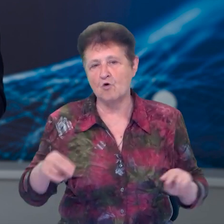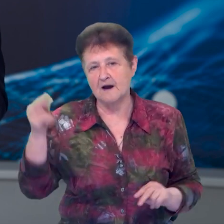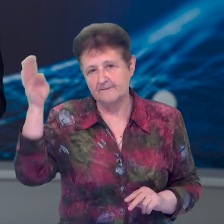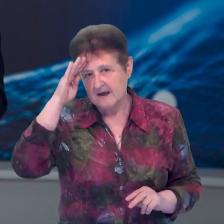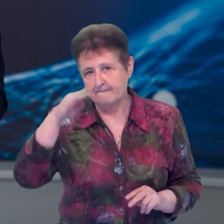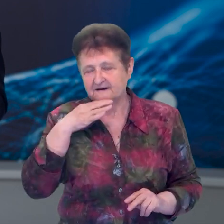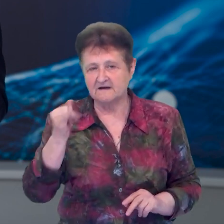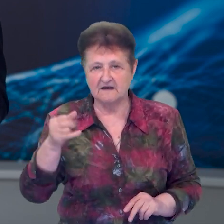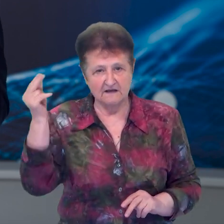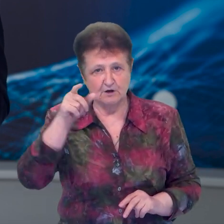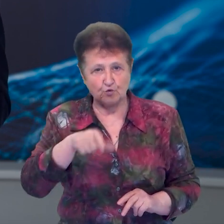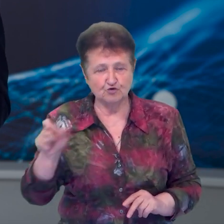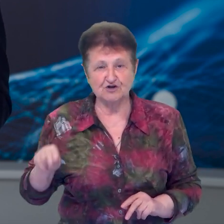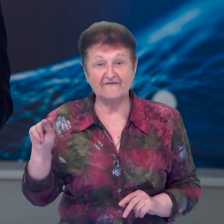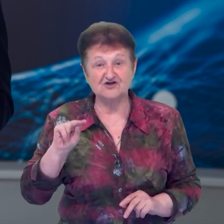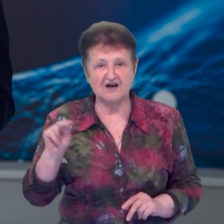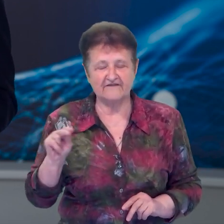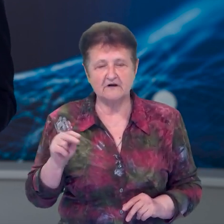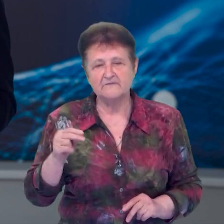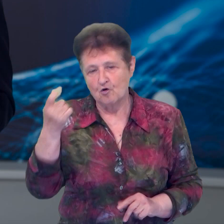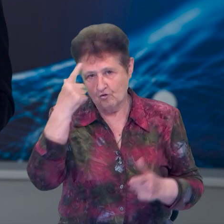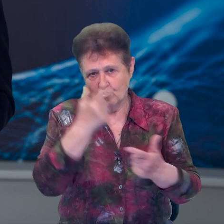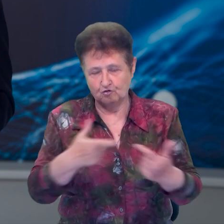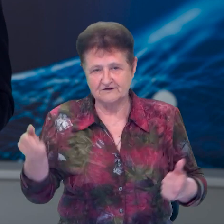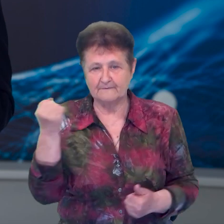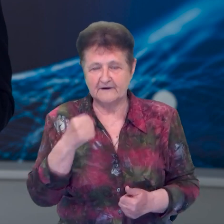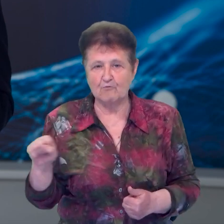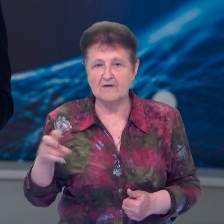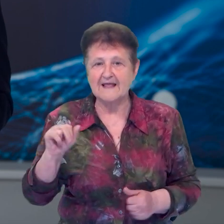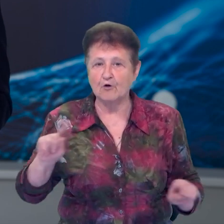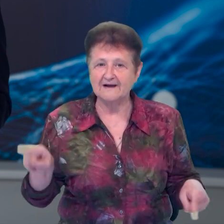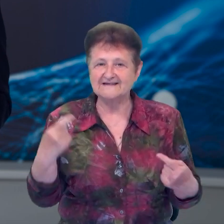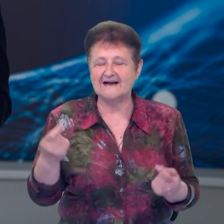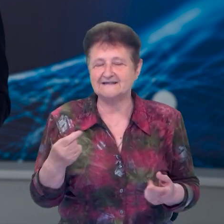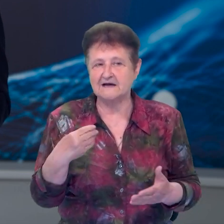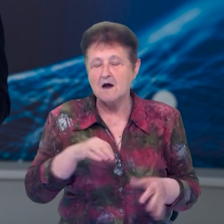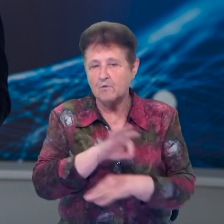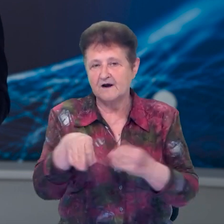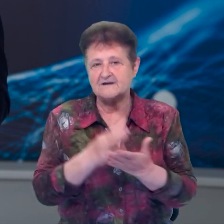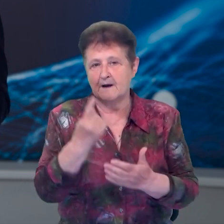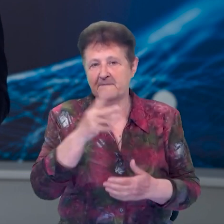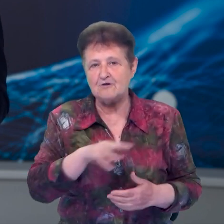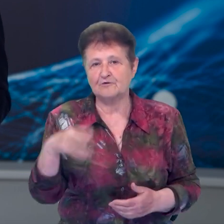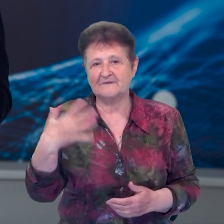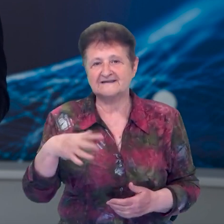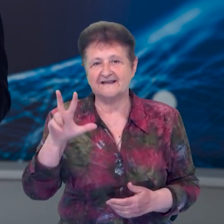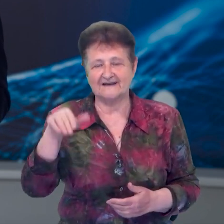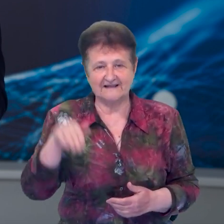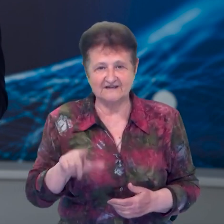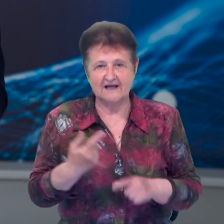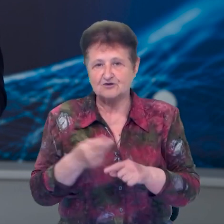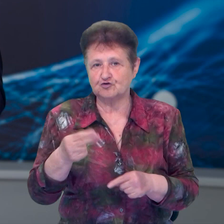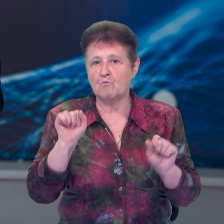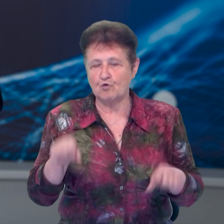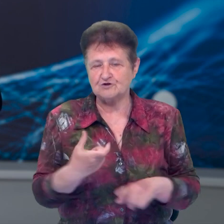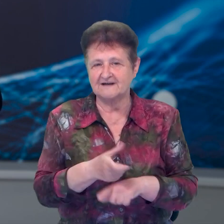учні. У червні оголосять двох переможців. На реалізацію проєктів є 1 мільйон 53 тисячі гривень. Цю суму